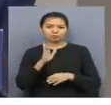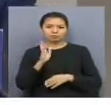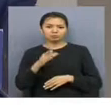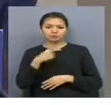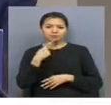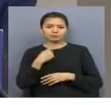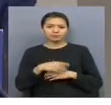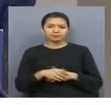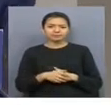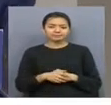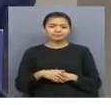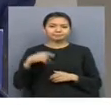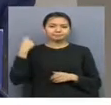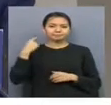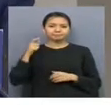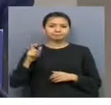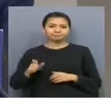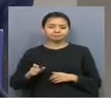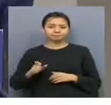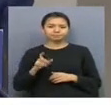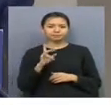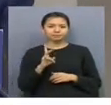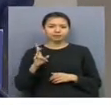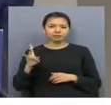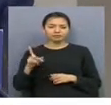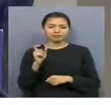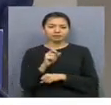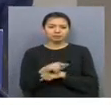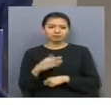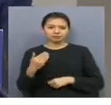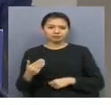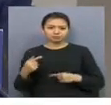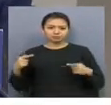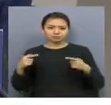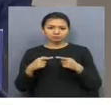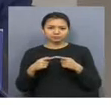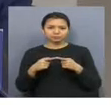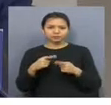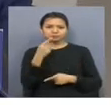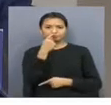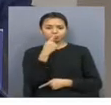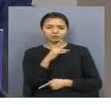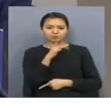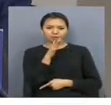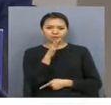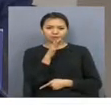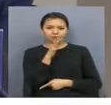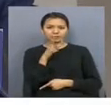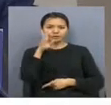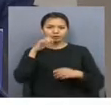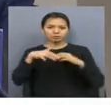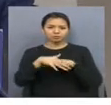ата бөтті. Елбасы Нұсултан Назарбаевтың тапсырмасына сәйкес жақында өкімет